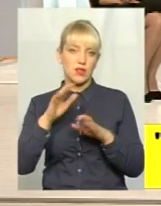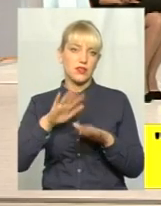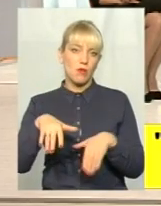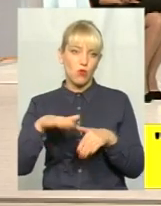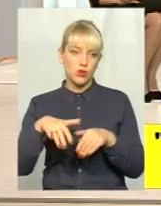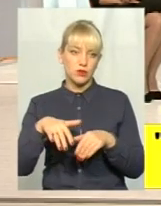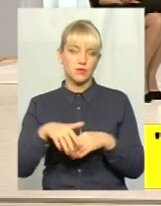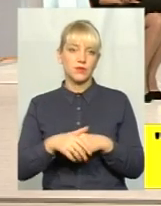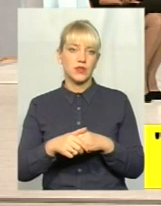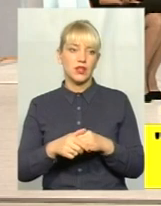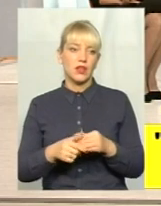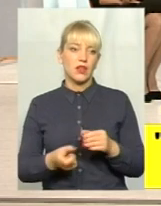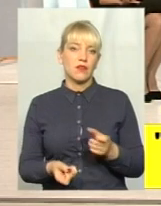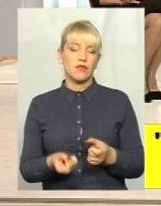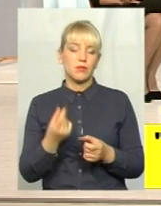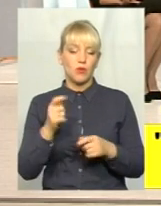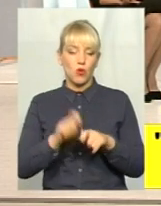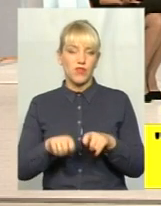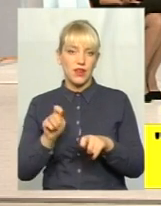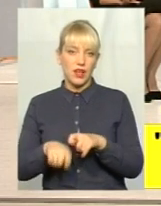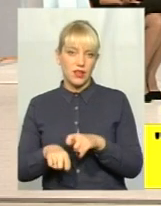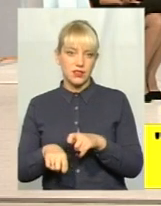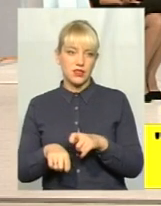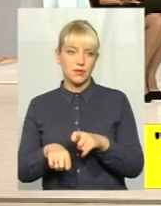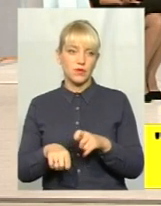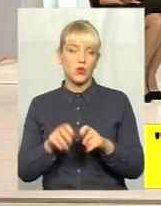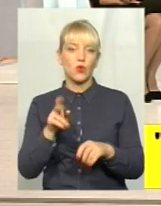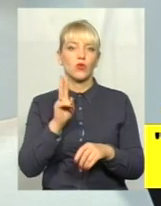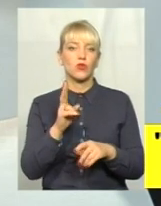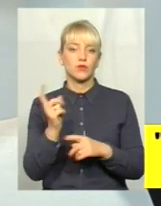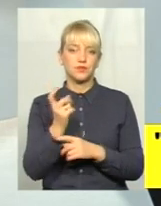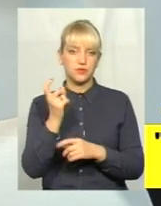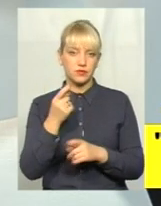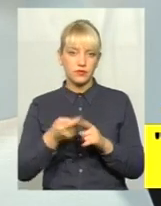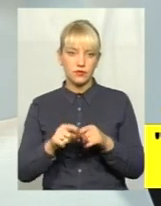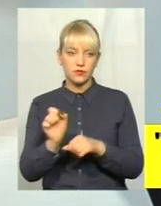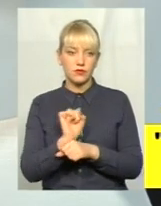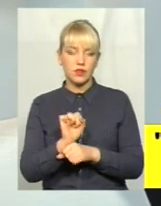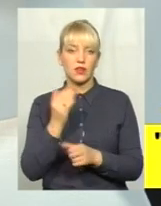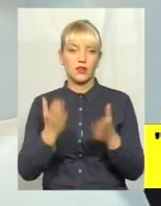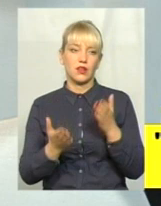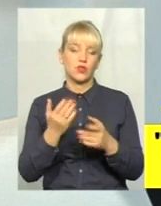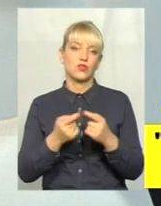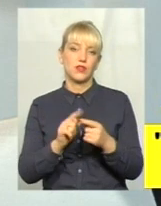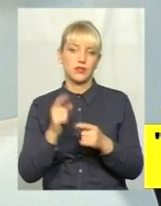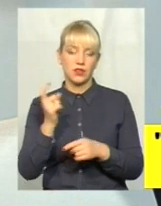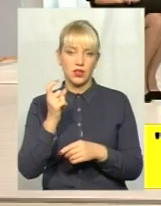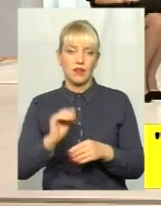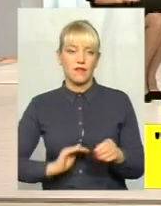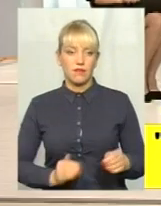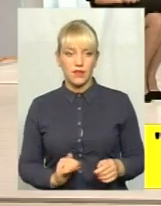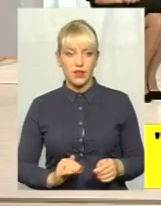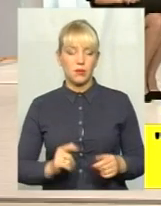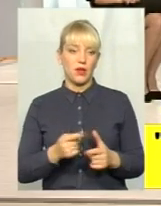виявляється, кому належить цей транспортний засоб. Якщо він належить тій фірмі